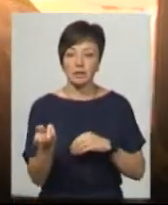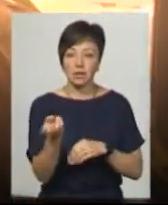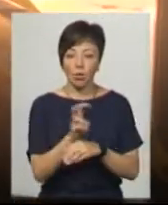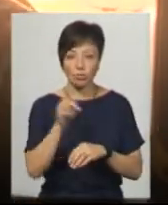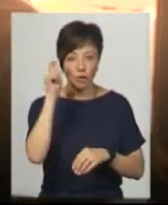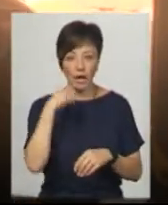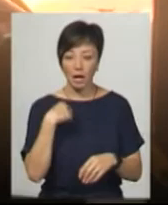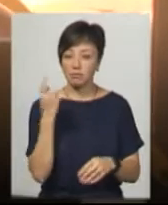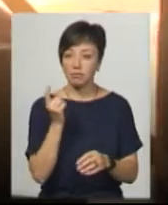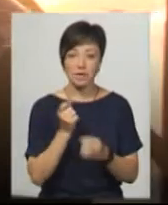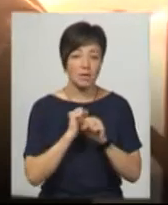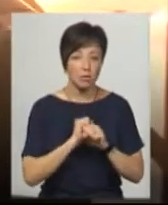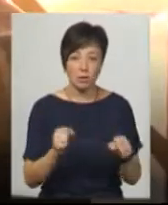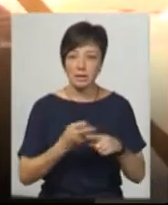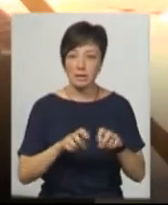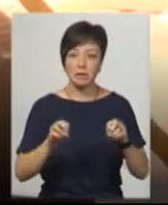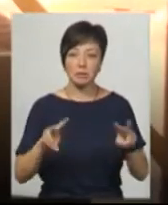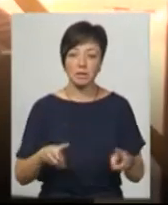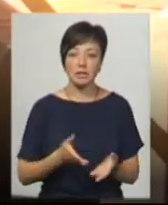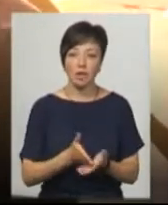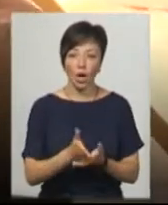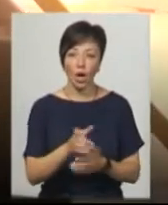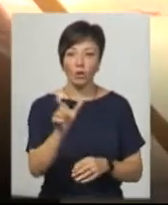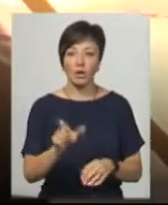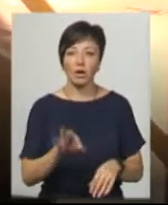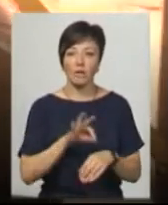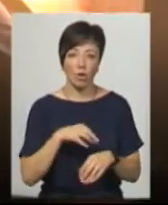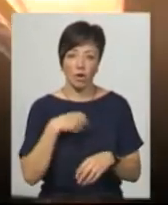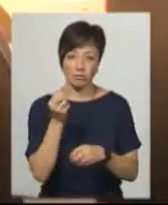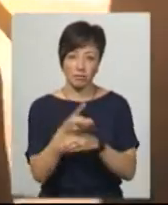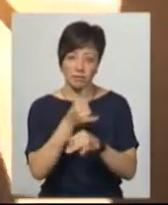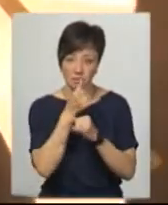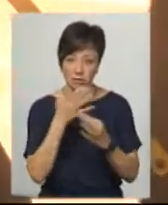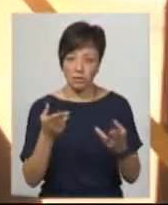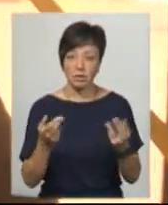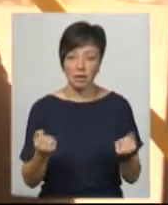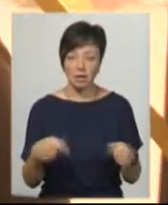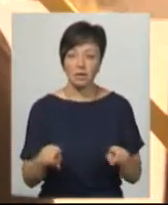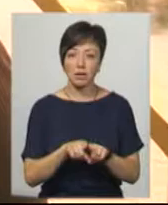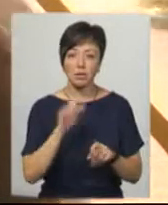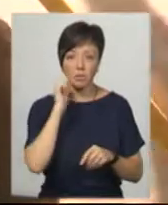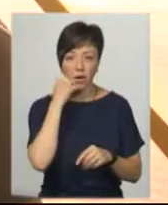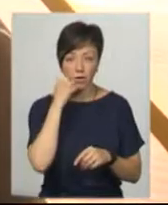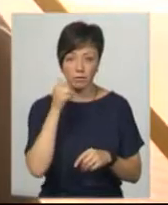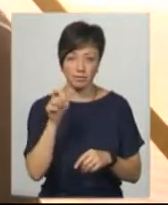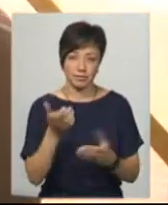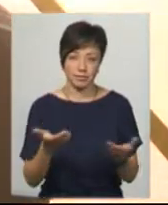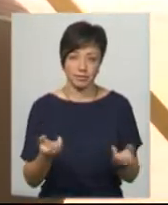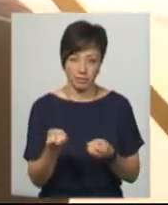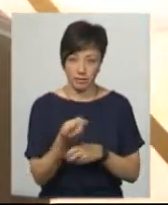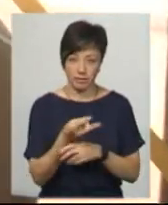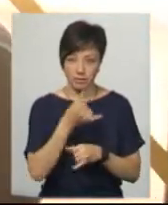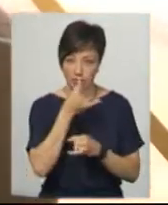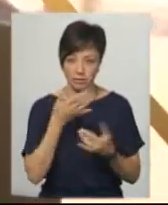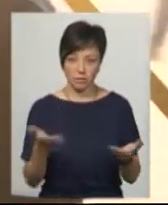що не можна заходити, це спецрейс, людина фора, я ж його не вижену. Так саме бабушка, я що її викидати